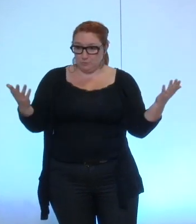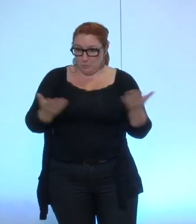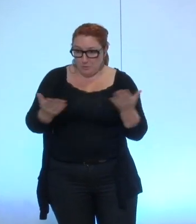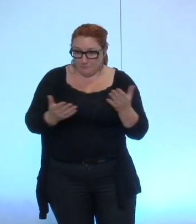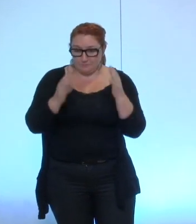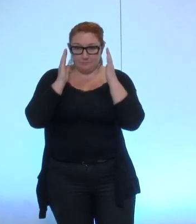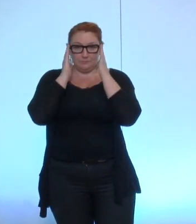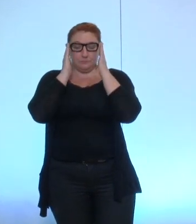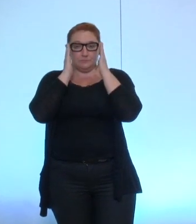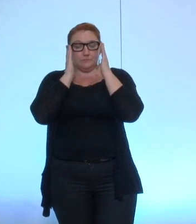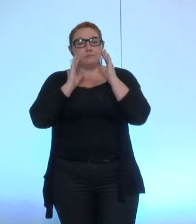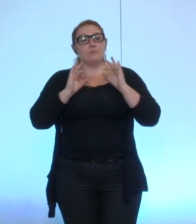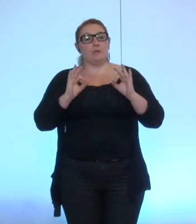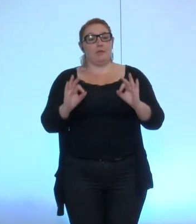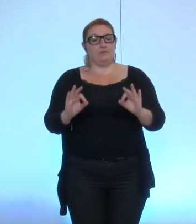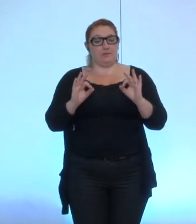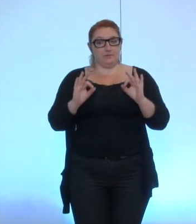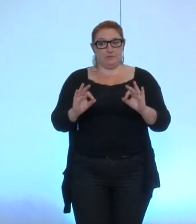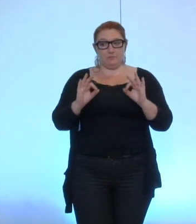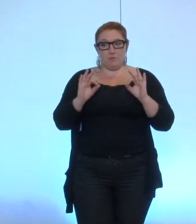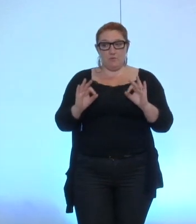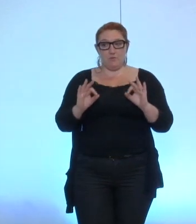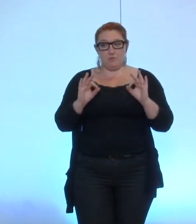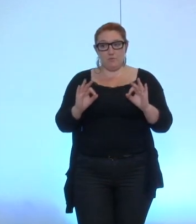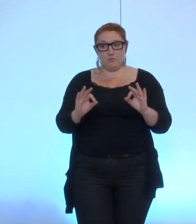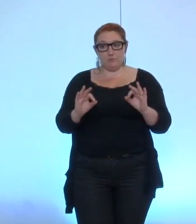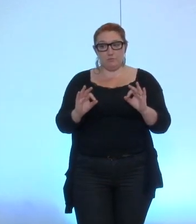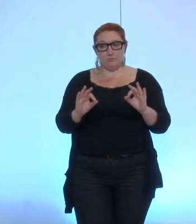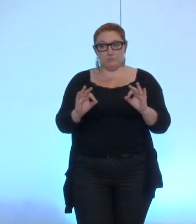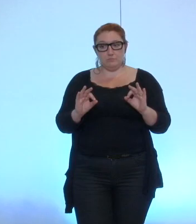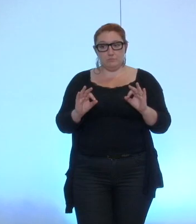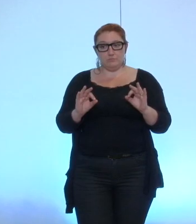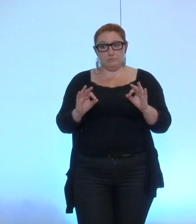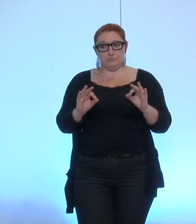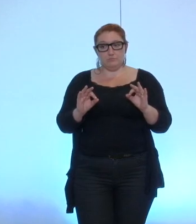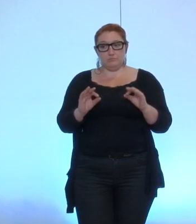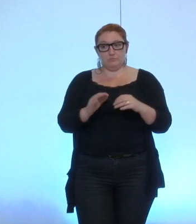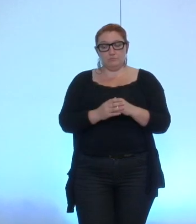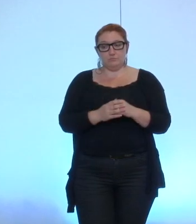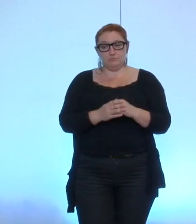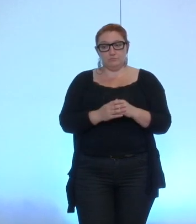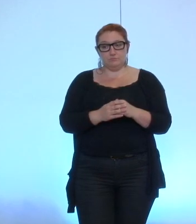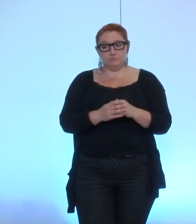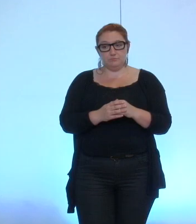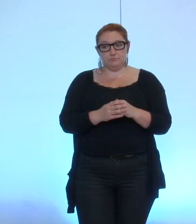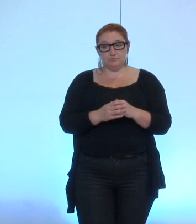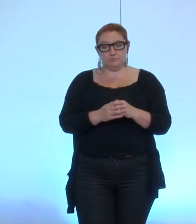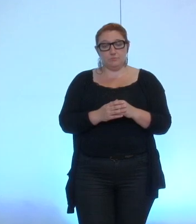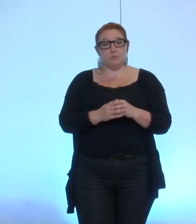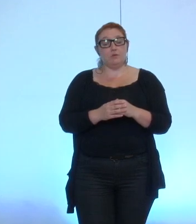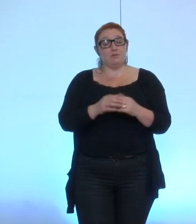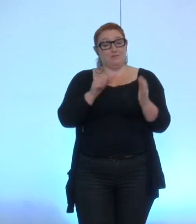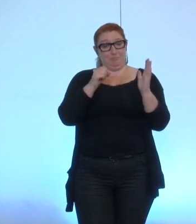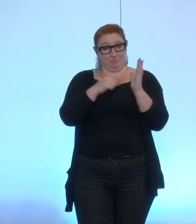est effectivement de d'étudier cette disposition en groupe de travail